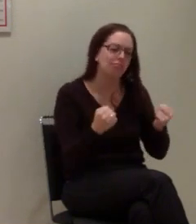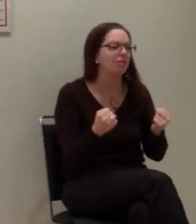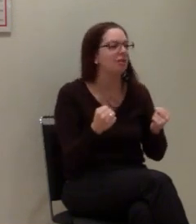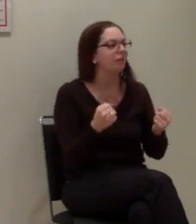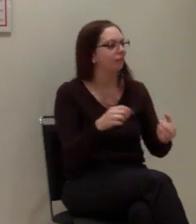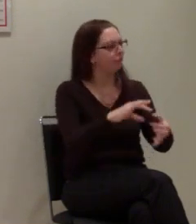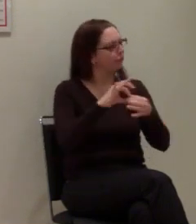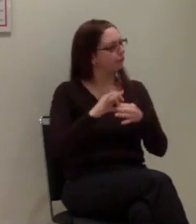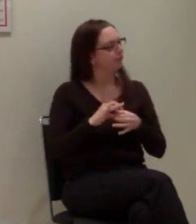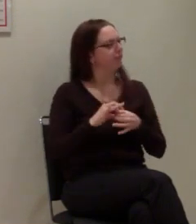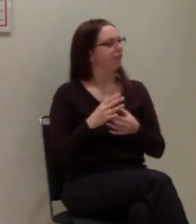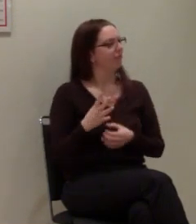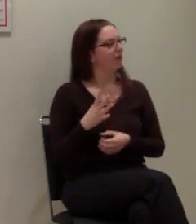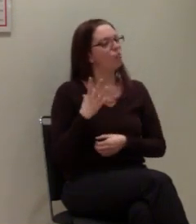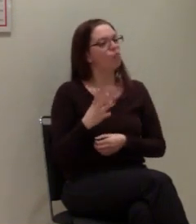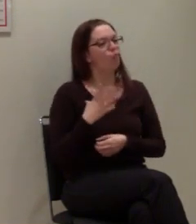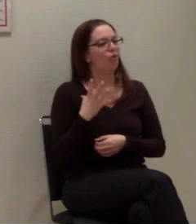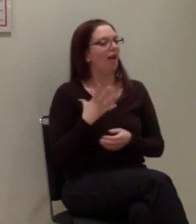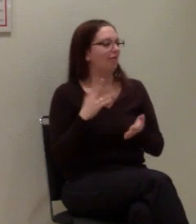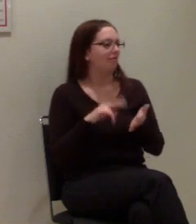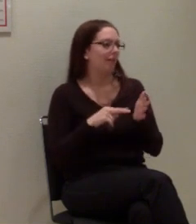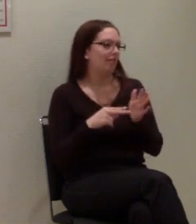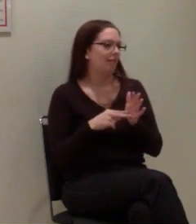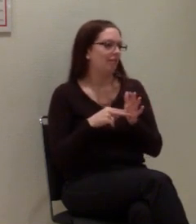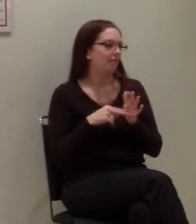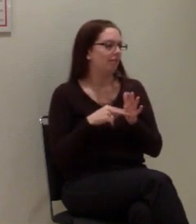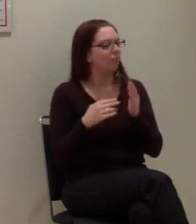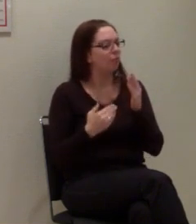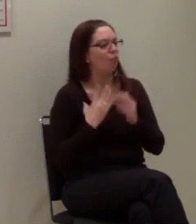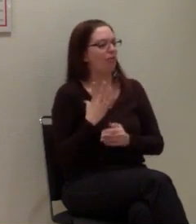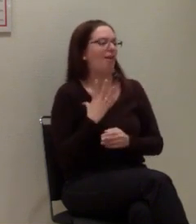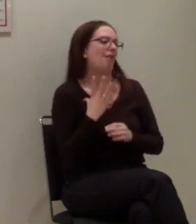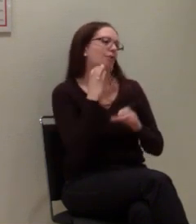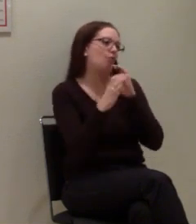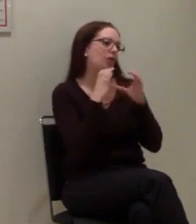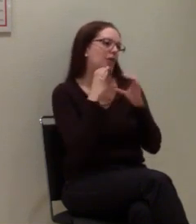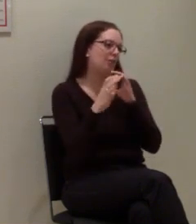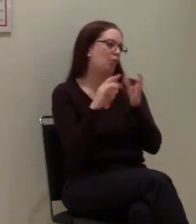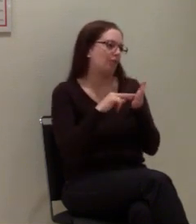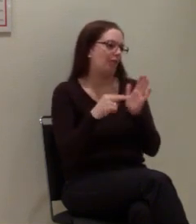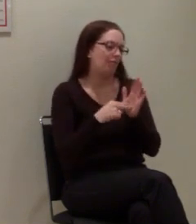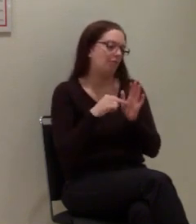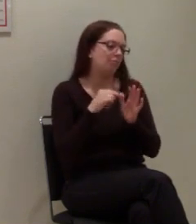Kommunikationstechnik angeht.